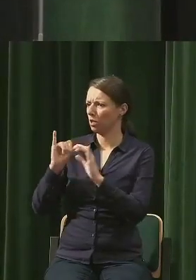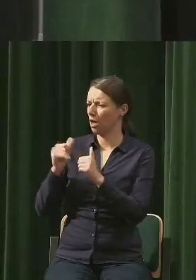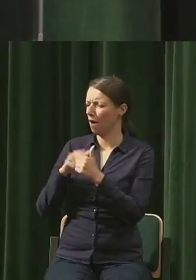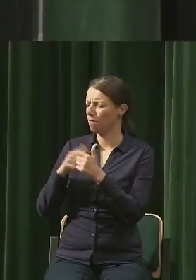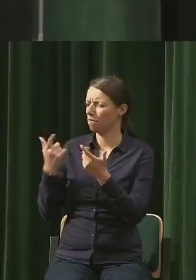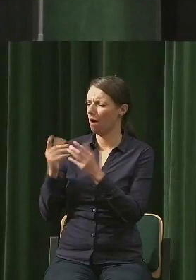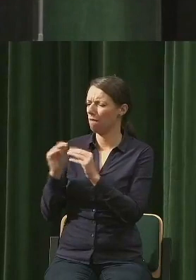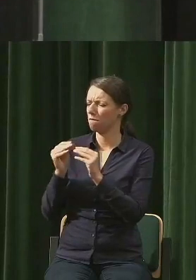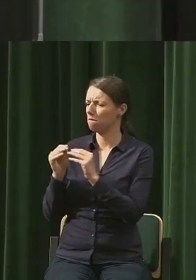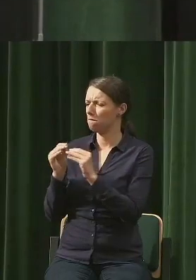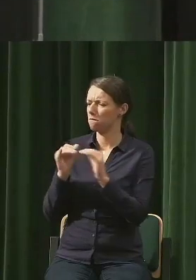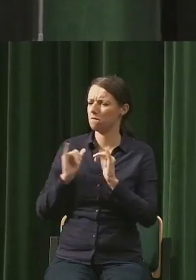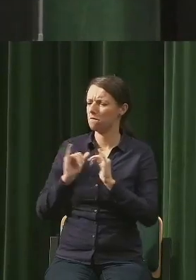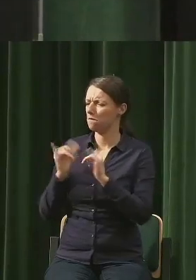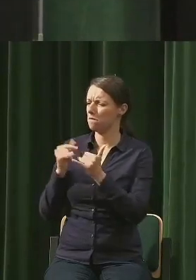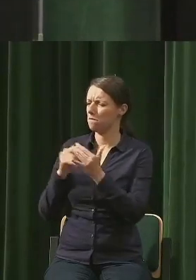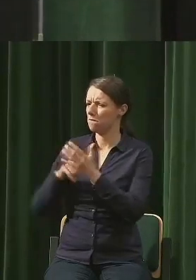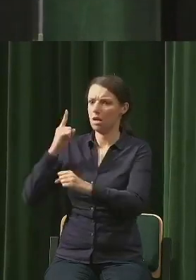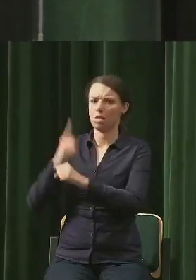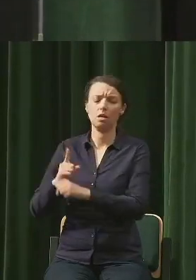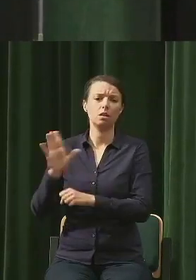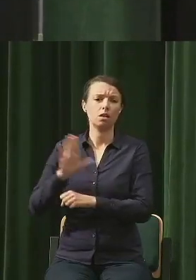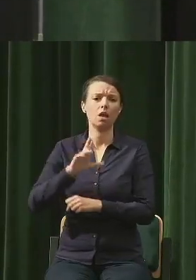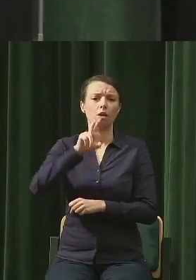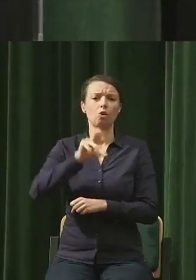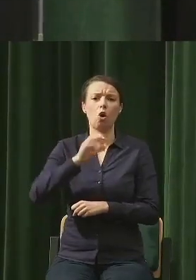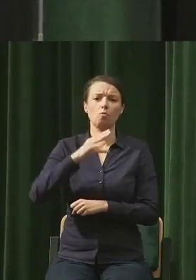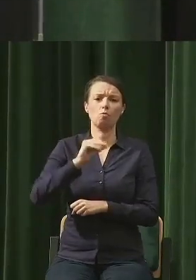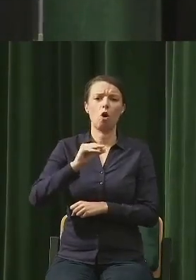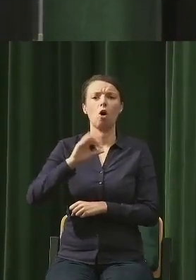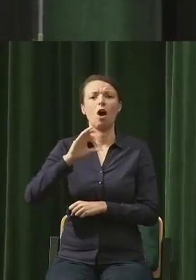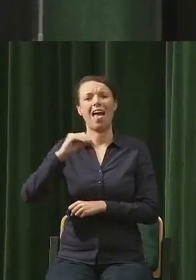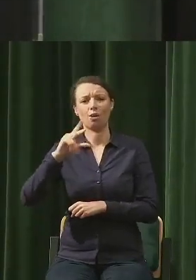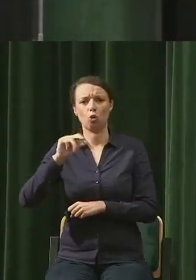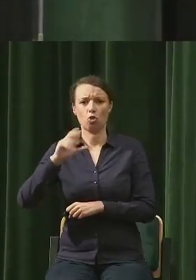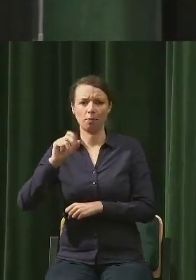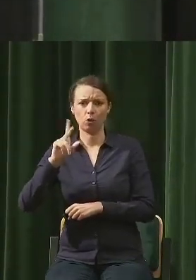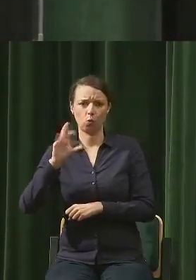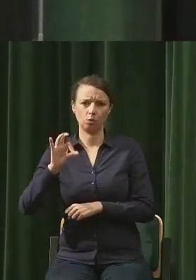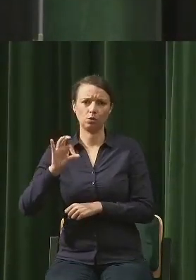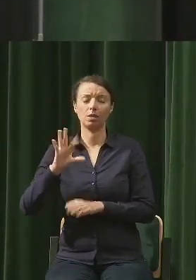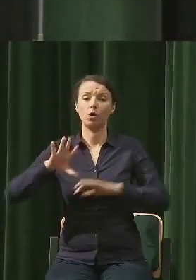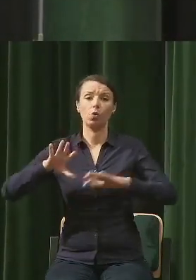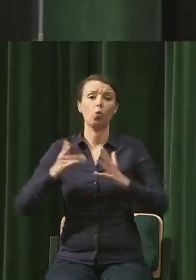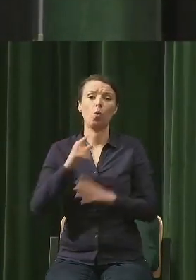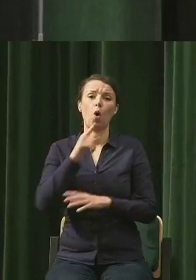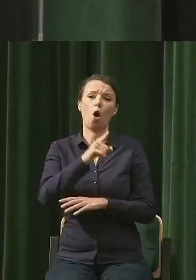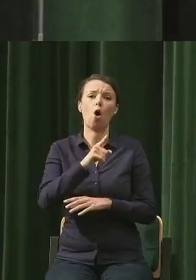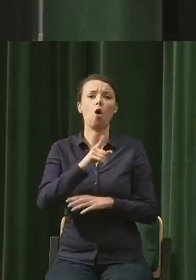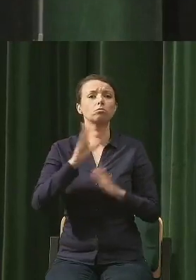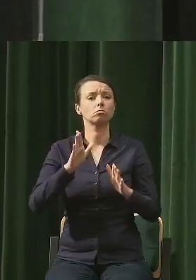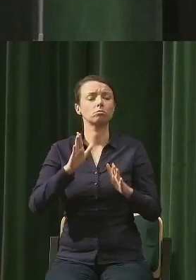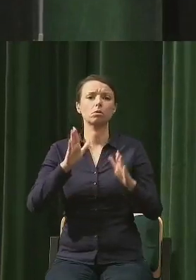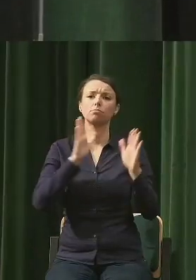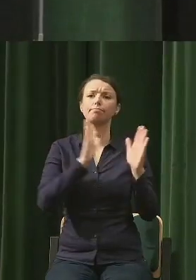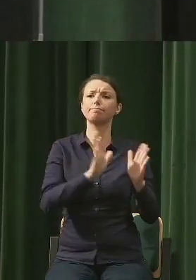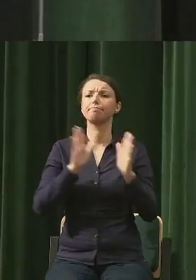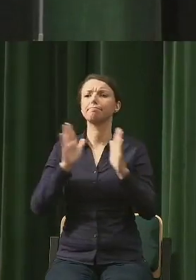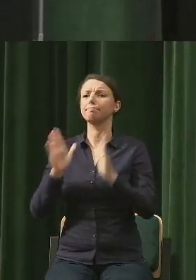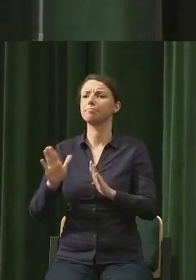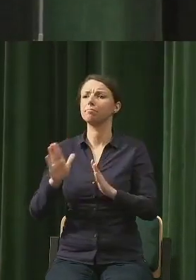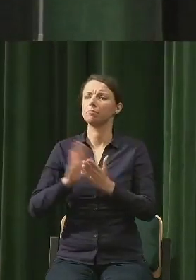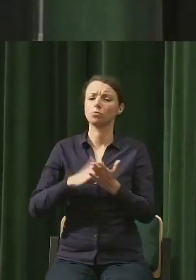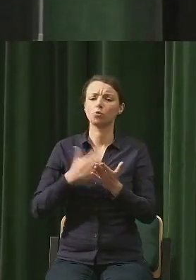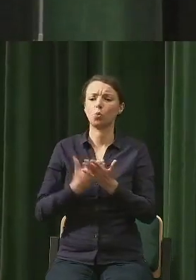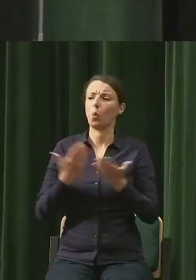przede wszystkim koncepcją człowieka, który w rozumowy, przeciętnego oczywiście, który w taki rozsądkowy sposób. Zwróćcie uwagę, że